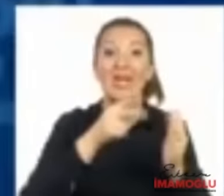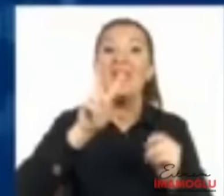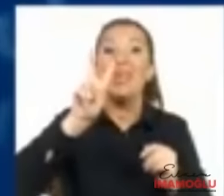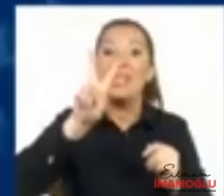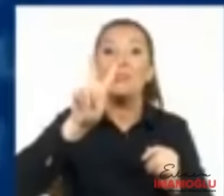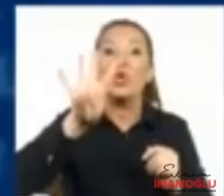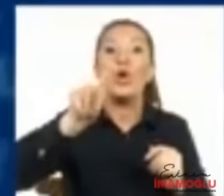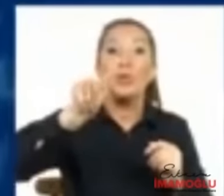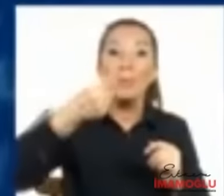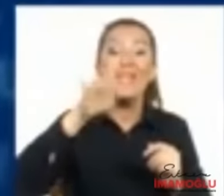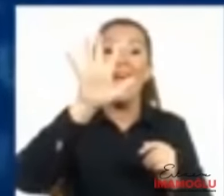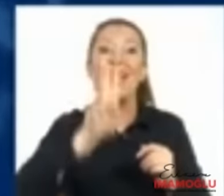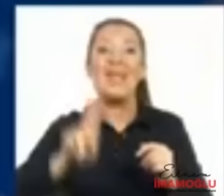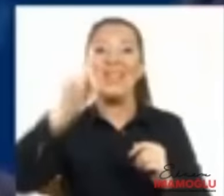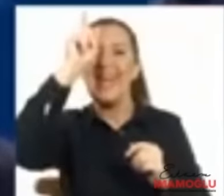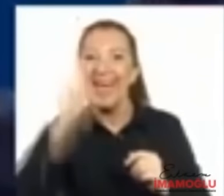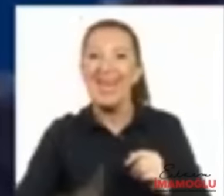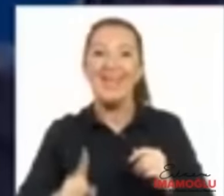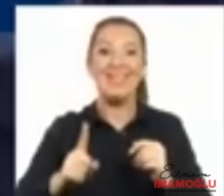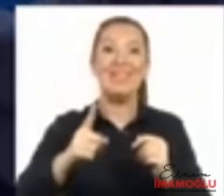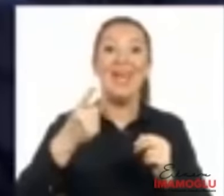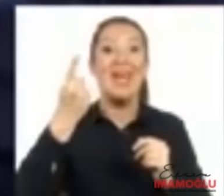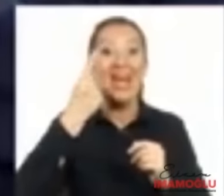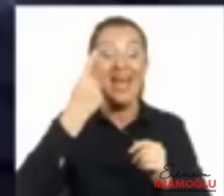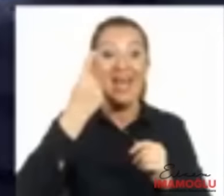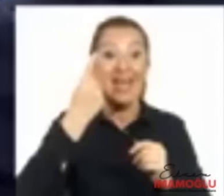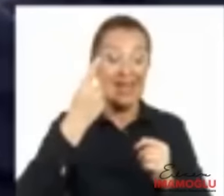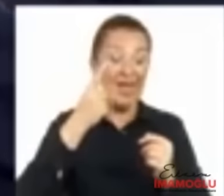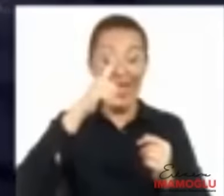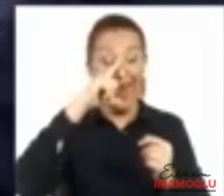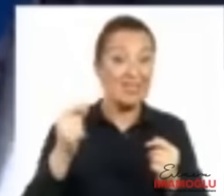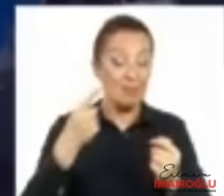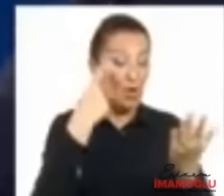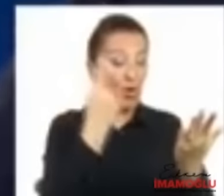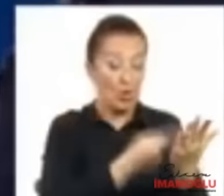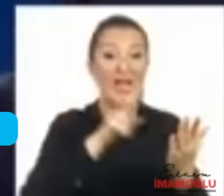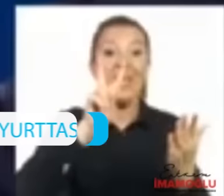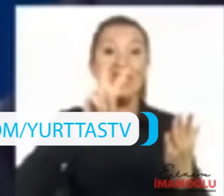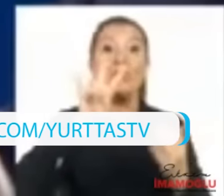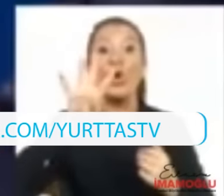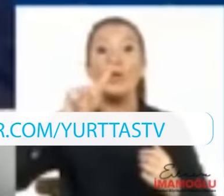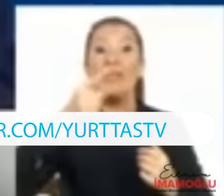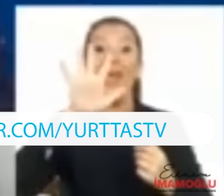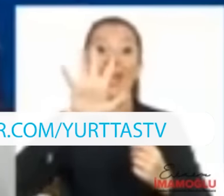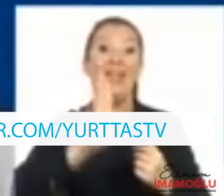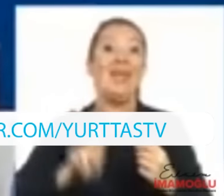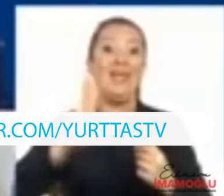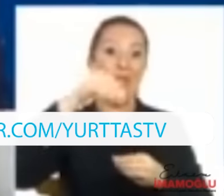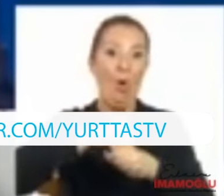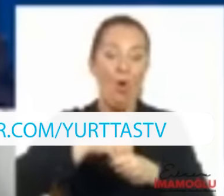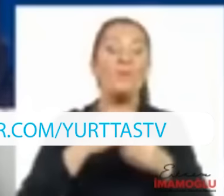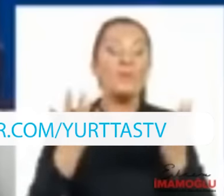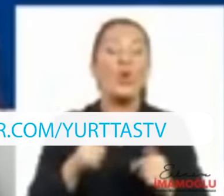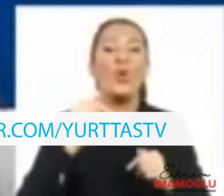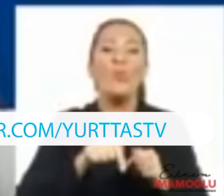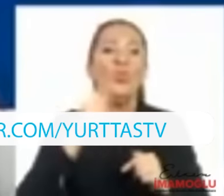bin elli yedi. İlk tutanak şey sayısı yirmi dört bin elli yedi. Şimdi burada şunu